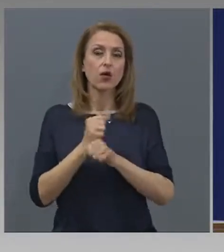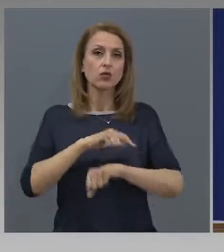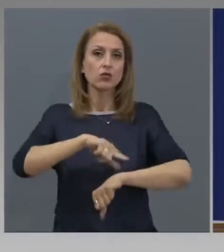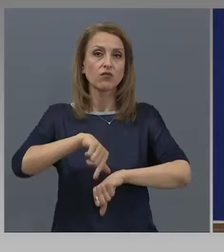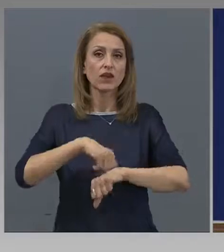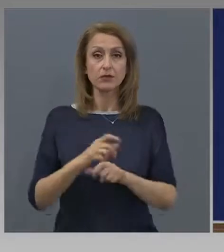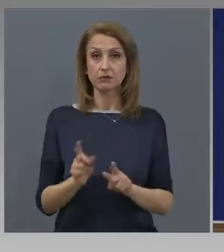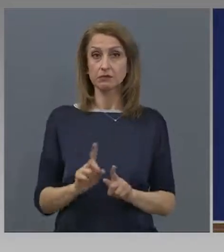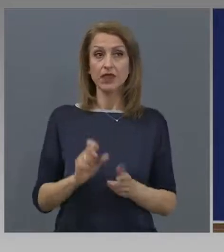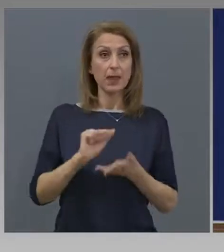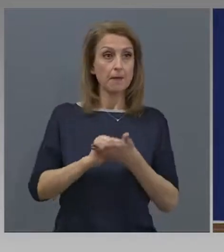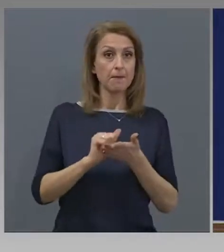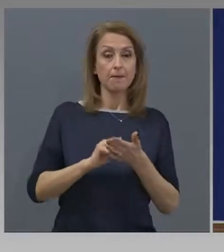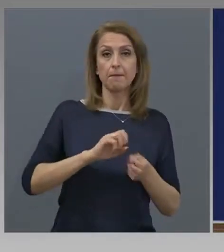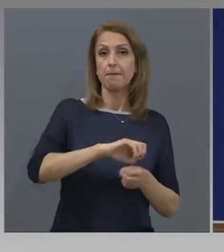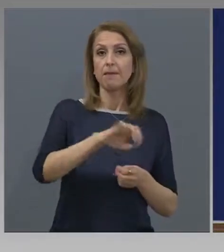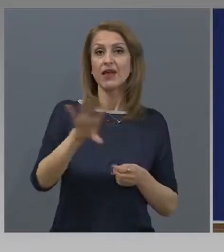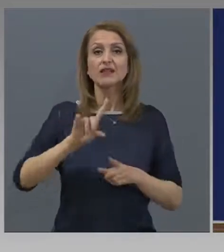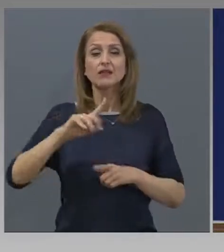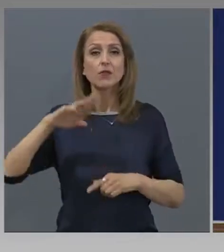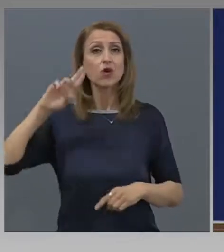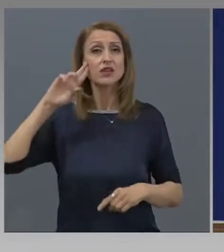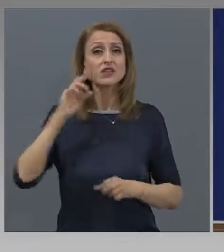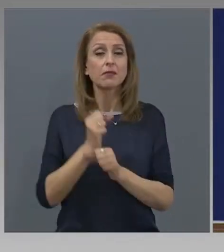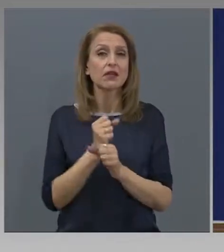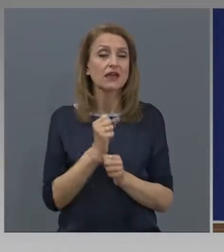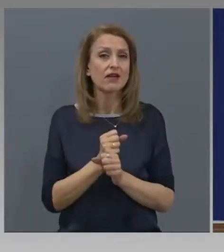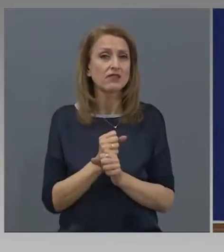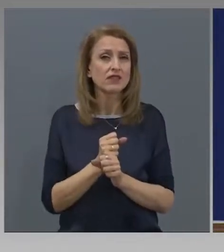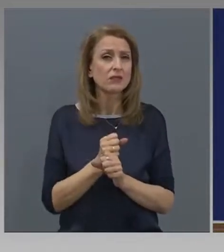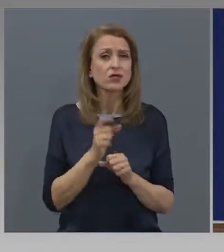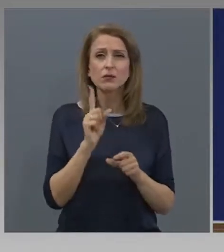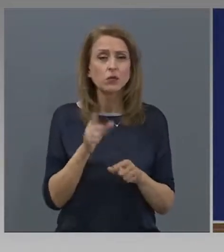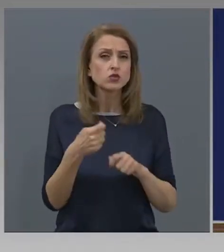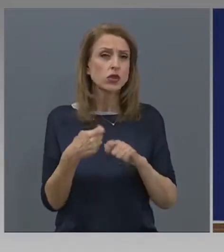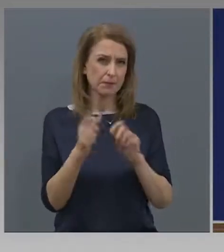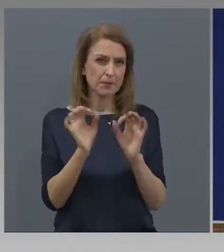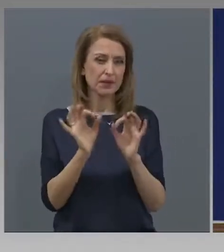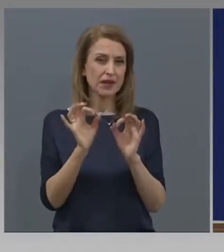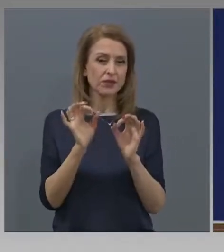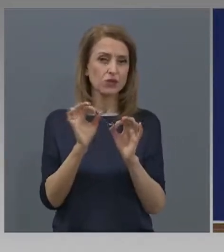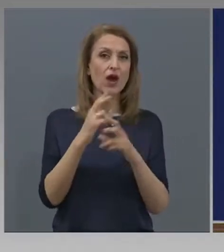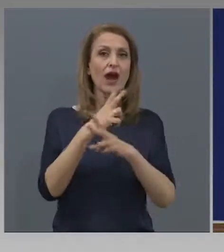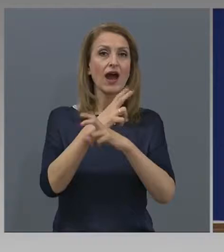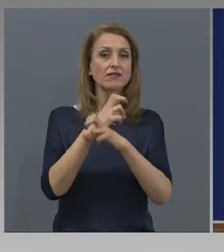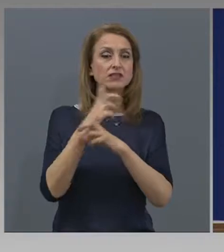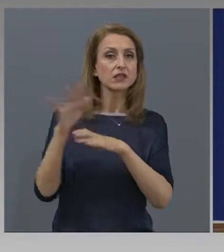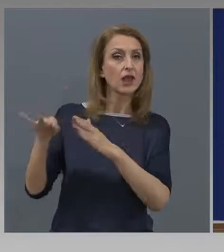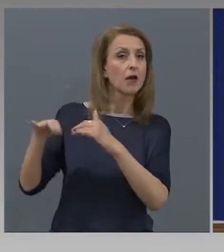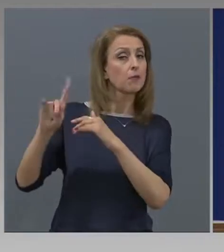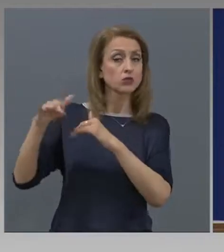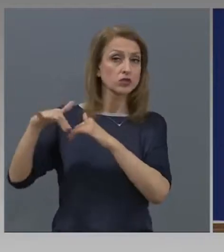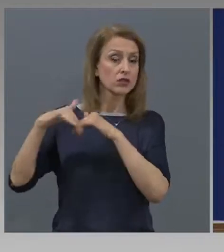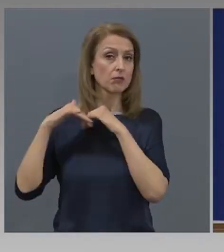изпълняват функциите медиите, нещо по темата може ли да бъде направено? Примерен Австрия помогна в това отношение.